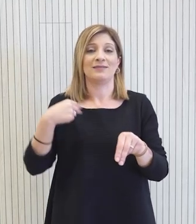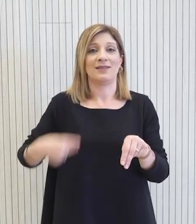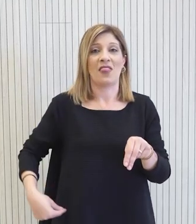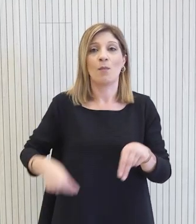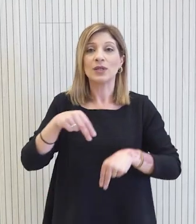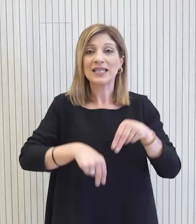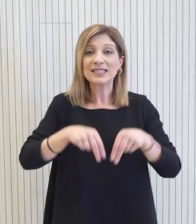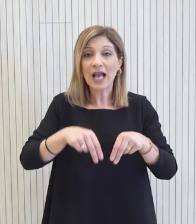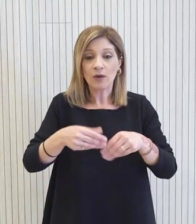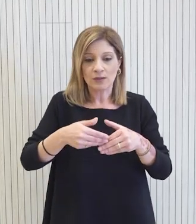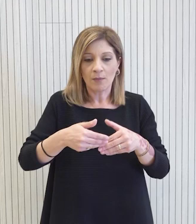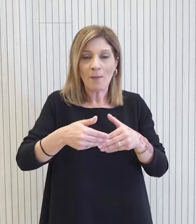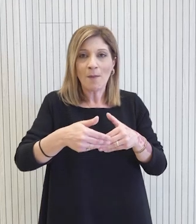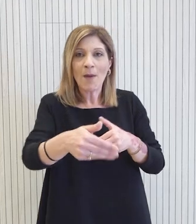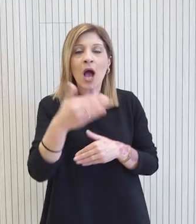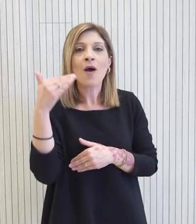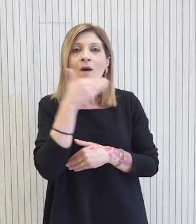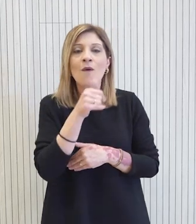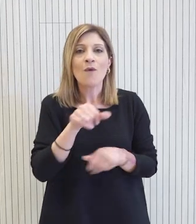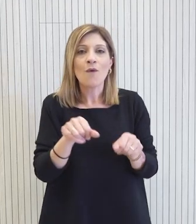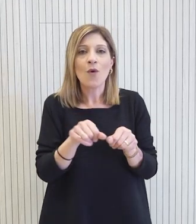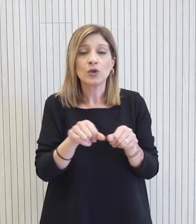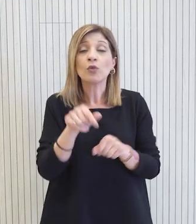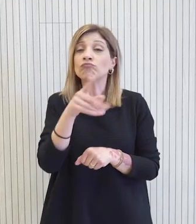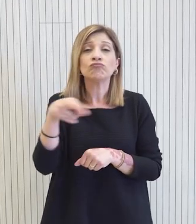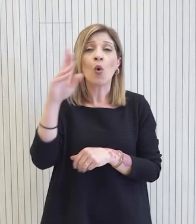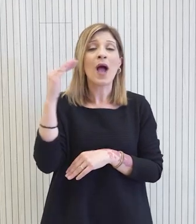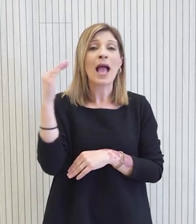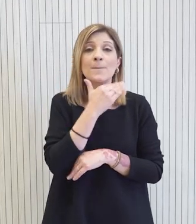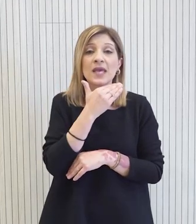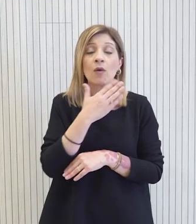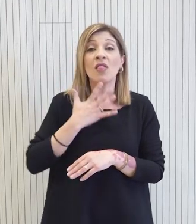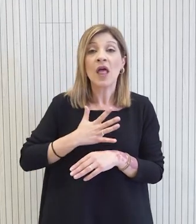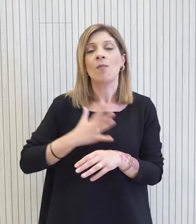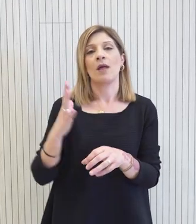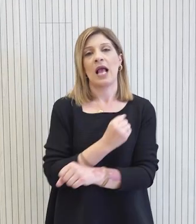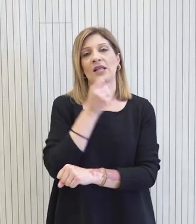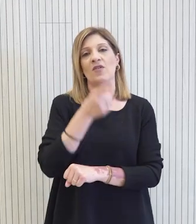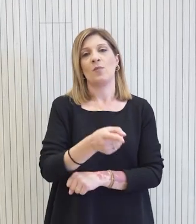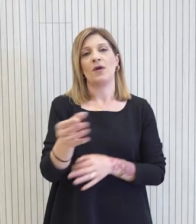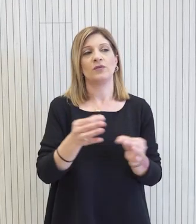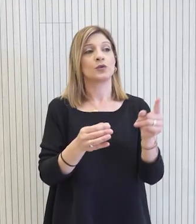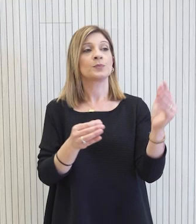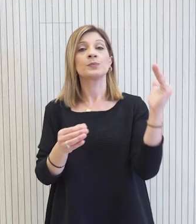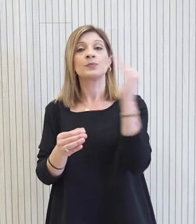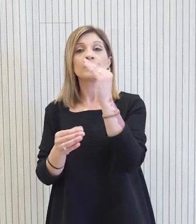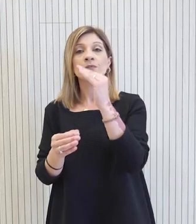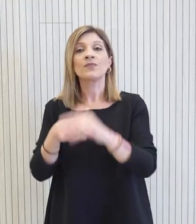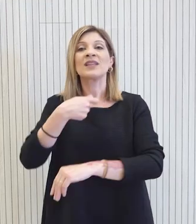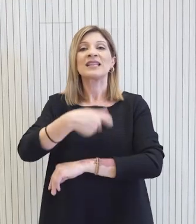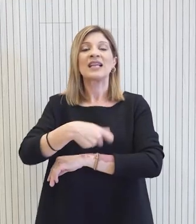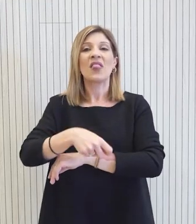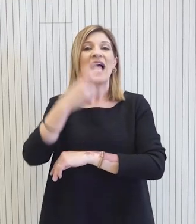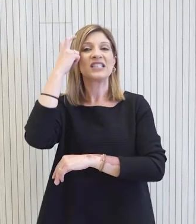αυτοδιοίκησης και αυτό το οποίο επήγη είναι να εφαρμοστεί με επιτυχία αυτό το μοντέλο. Και ευκολουθεί με το δικαστήριο της